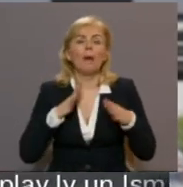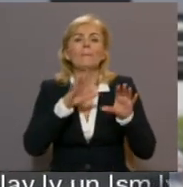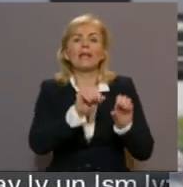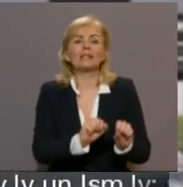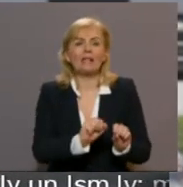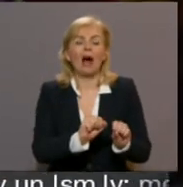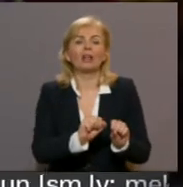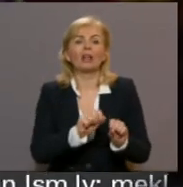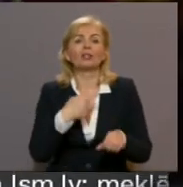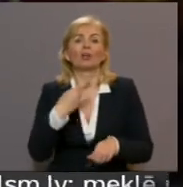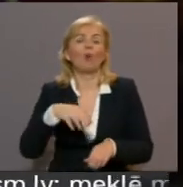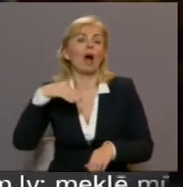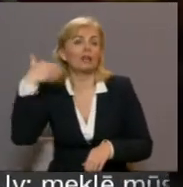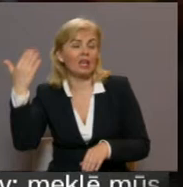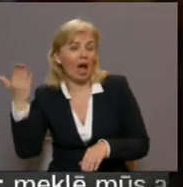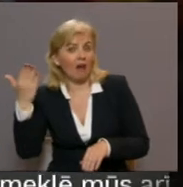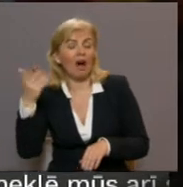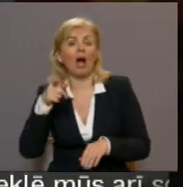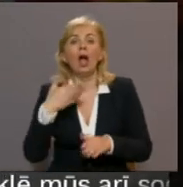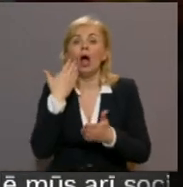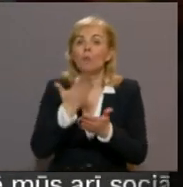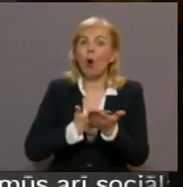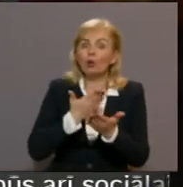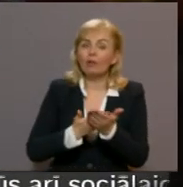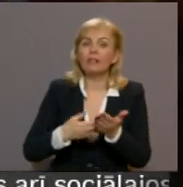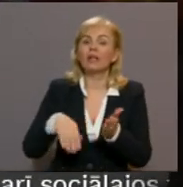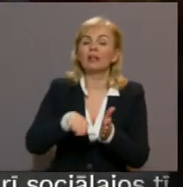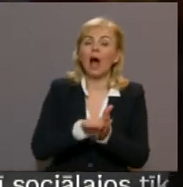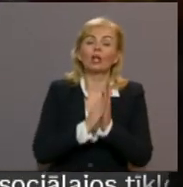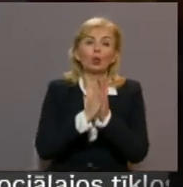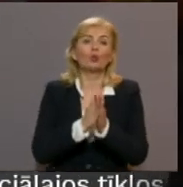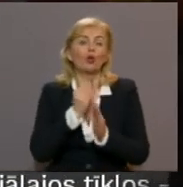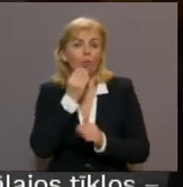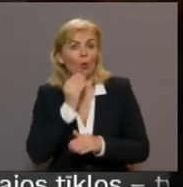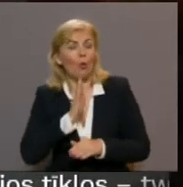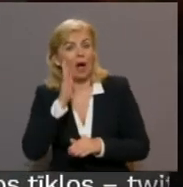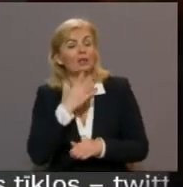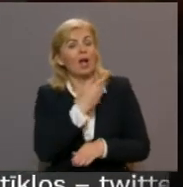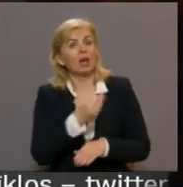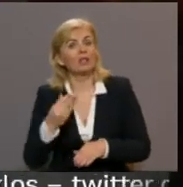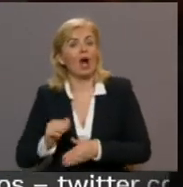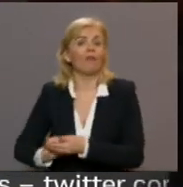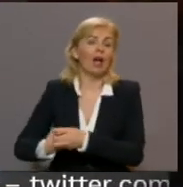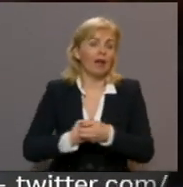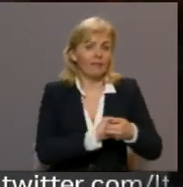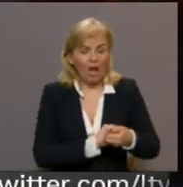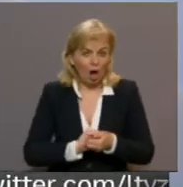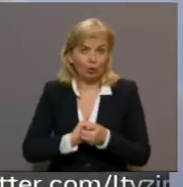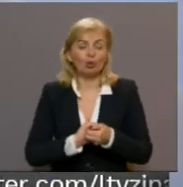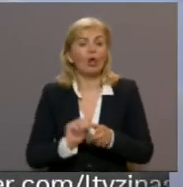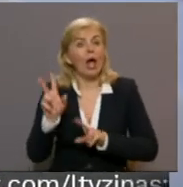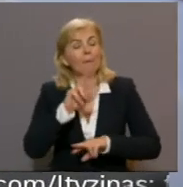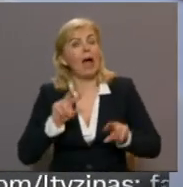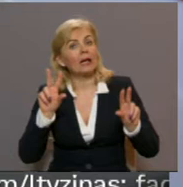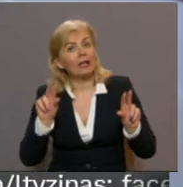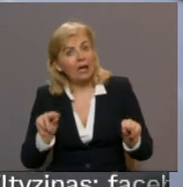ir no dieva. Kāds zīst uzrunātie motivāciju dalībai lūkšana brokastīs katram ir sava, taču vienojošais ir vēlme meklēt garīgumu,